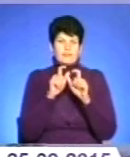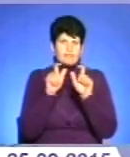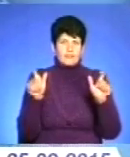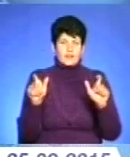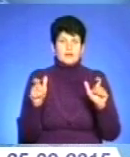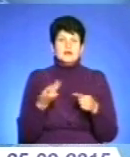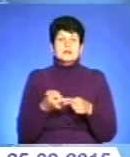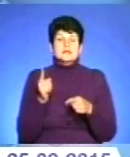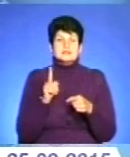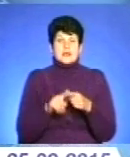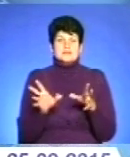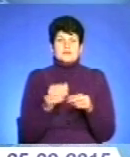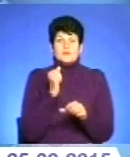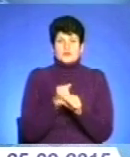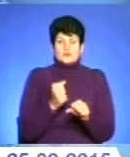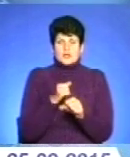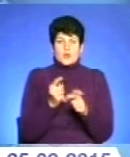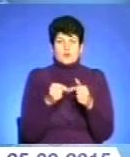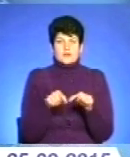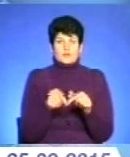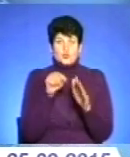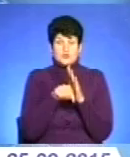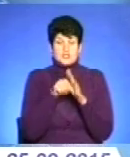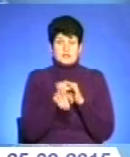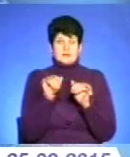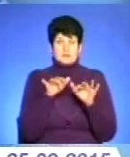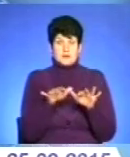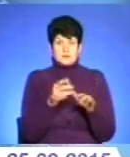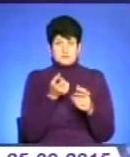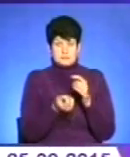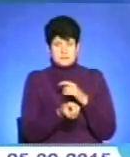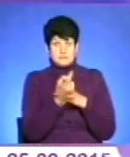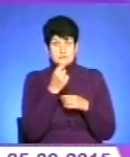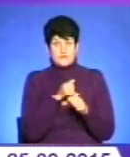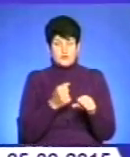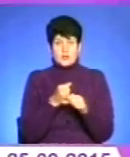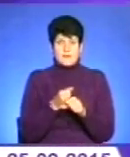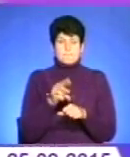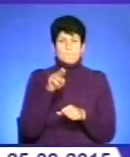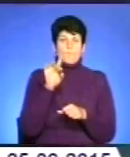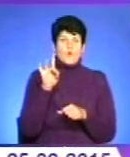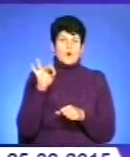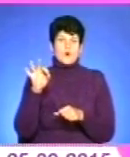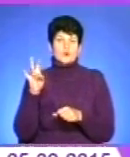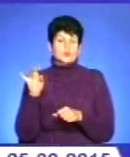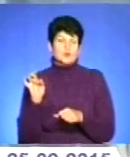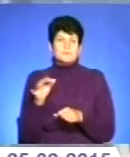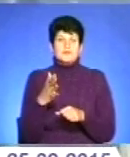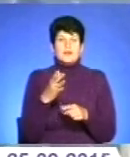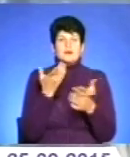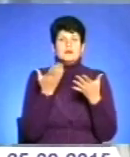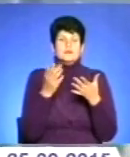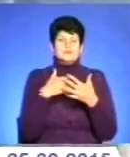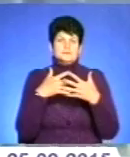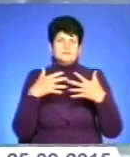Під приціл співробітників органів внутрішніх справ також потрапили особи, причетні до виготовлення і розповсюдження порнографічних предметів та представниці